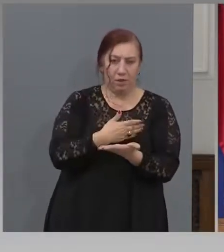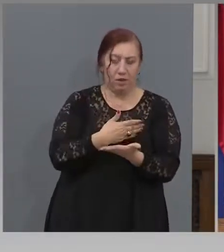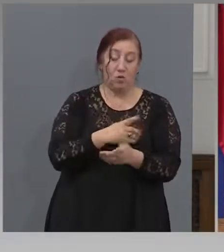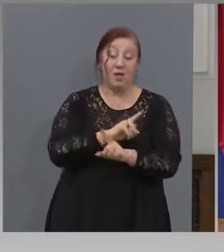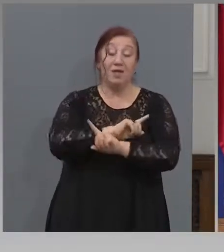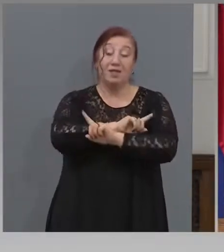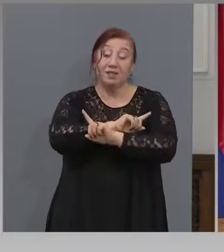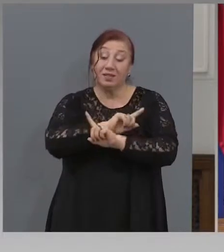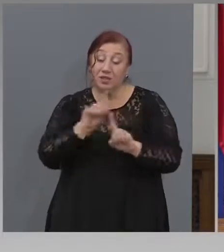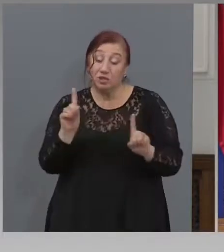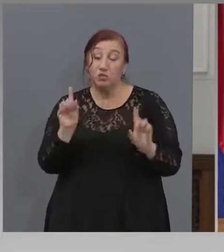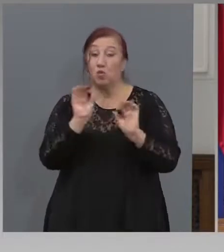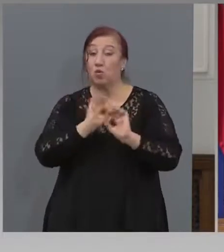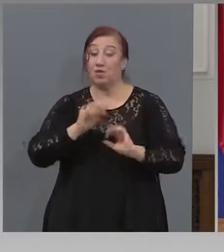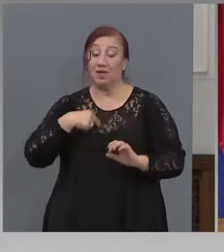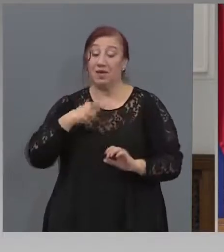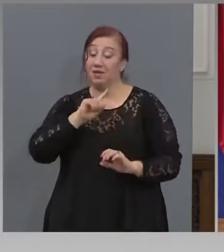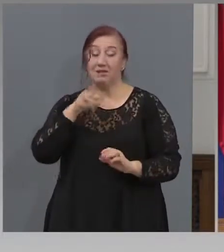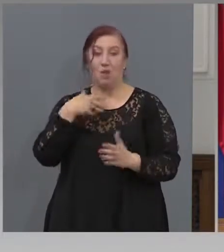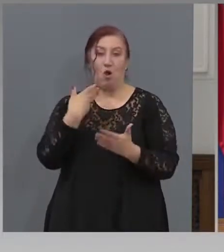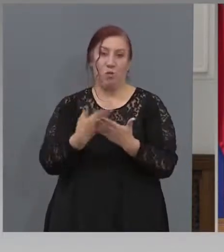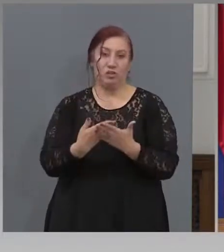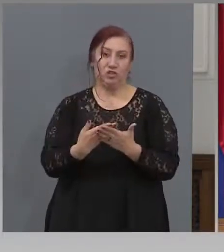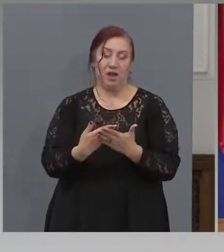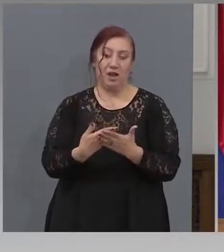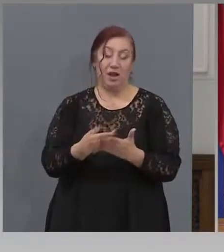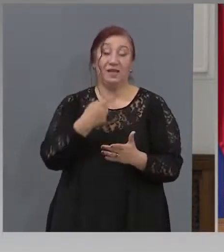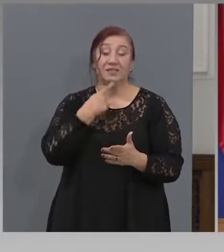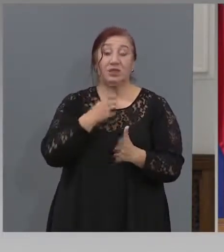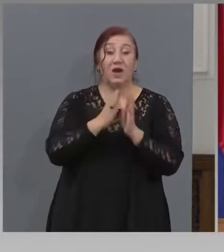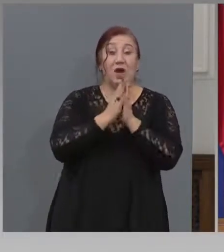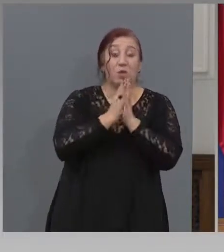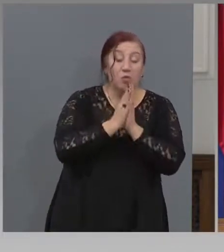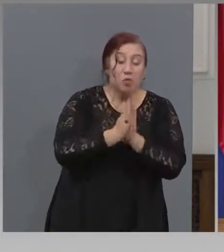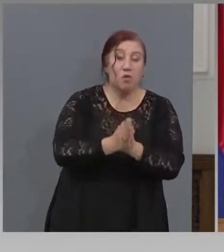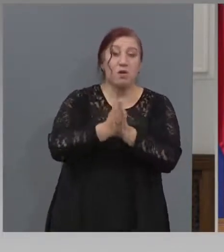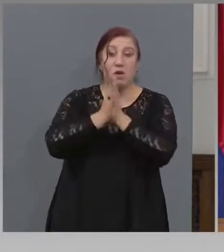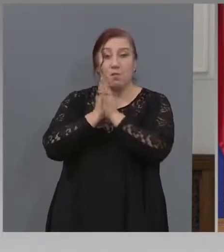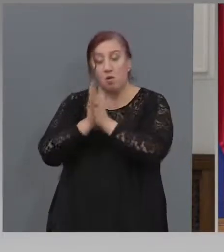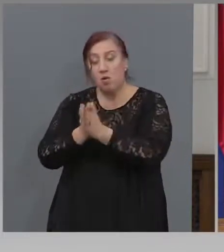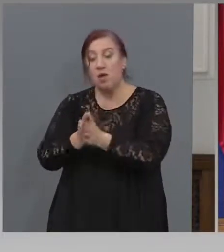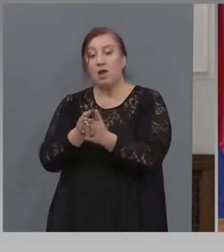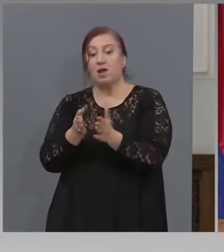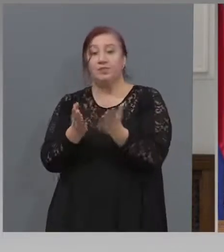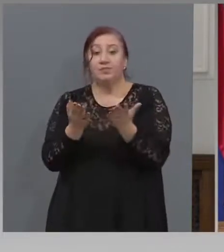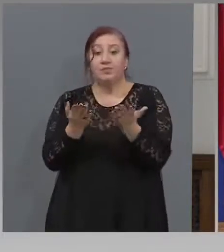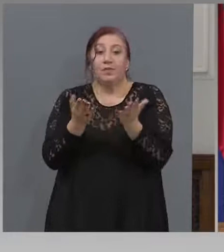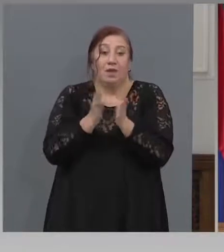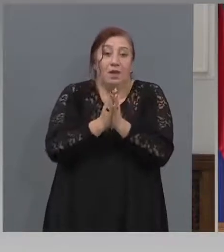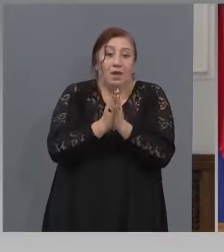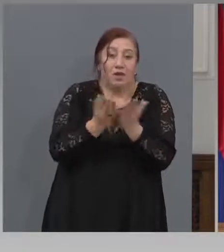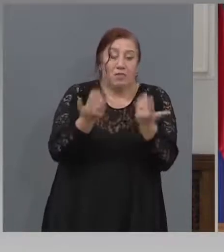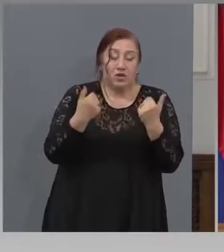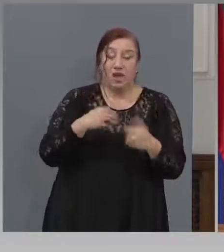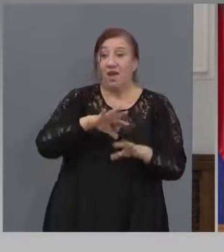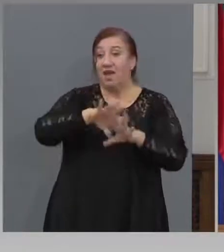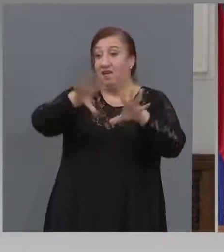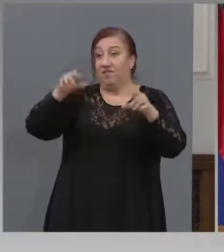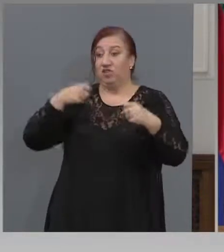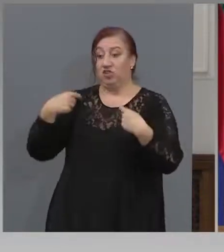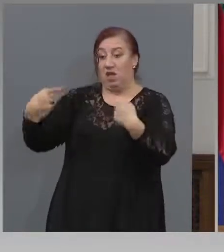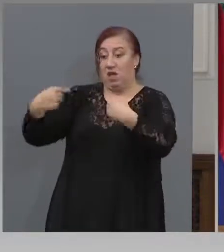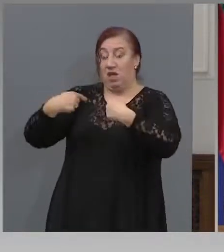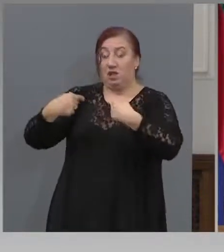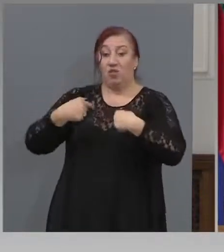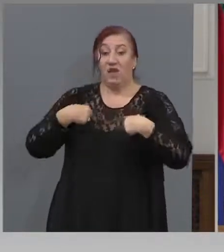различно от това, което ви казвам и сега. И затова умолявам, призовавам. за това и ме атакуват, че плаша хората. Аз